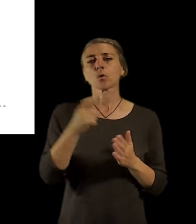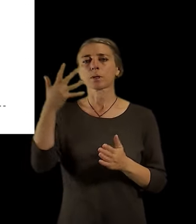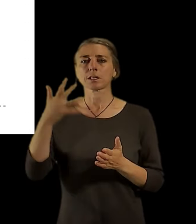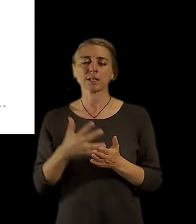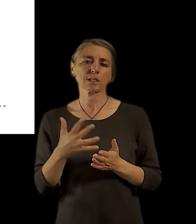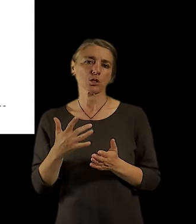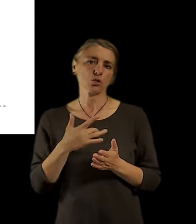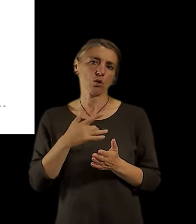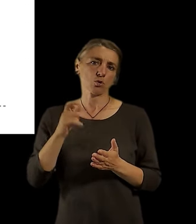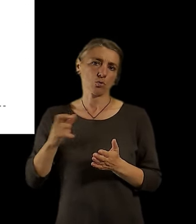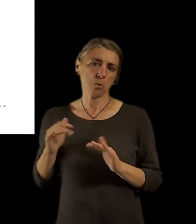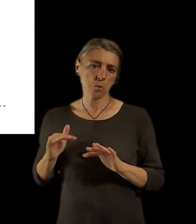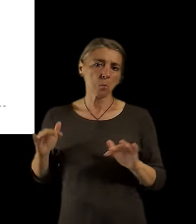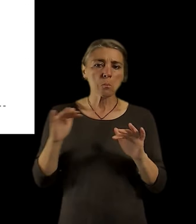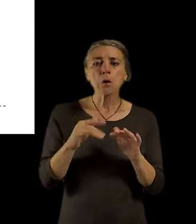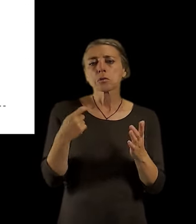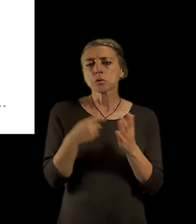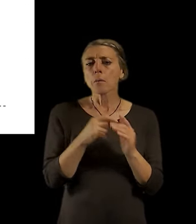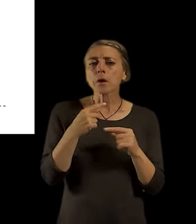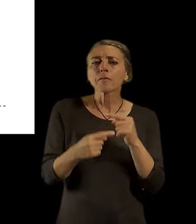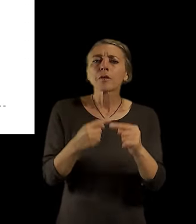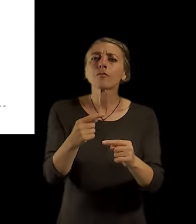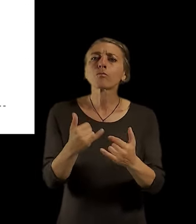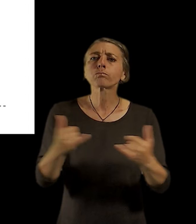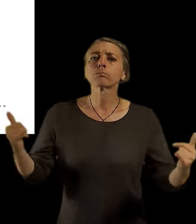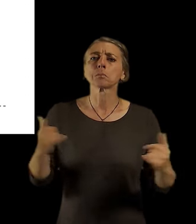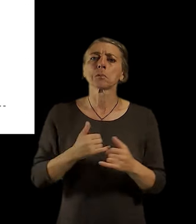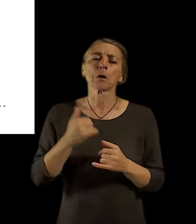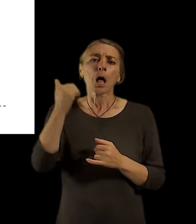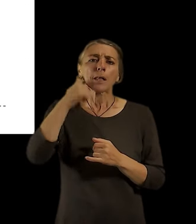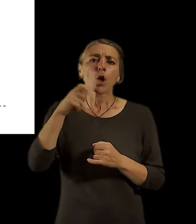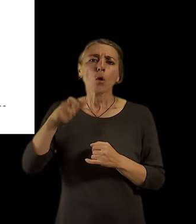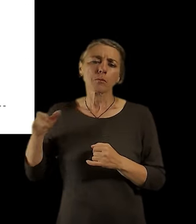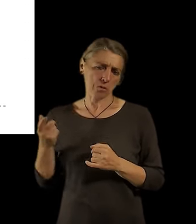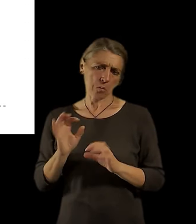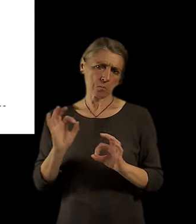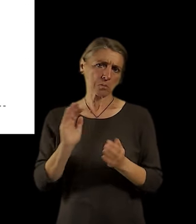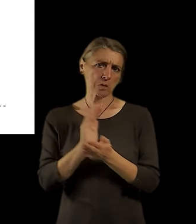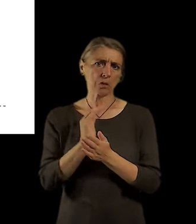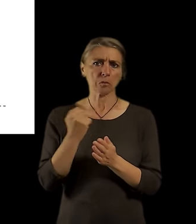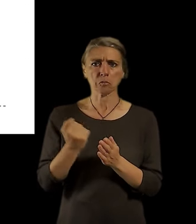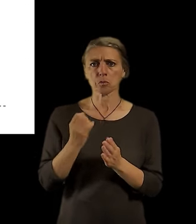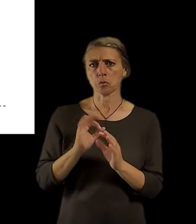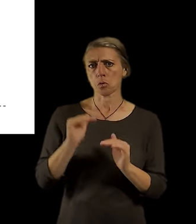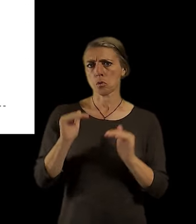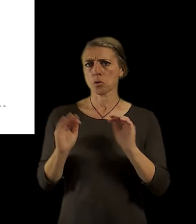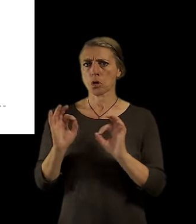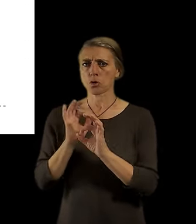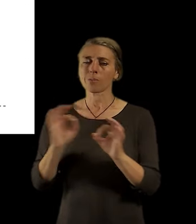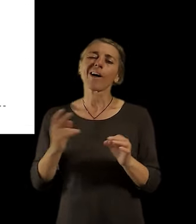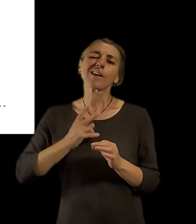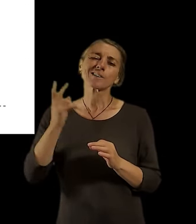obyvatel v Praze, tak budeme v tomto standardu se držet. Takže na tom budeme dobře, ale zase to může být pocititelné